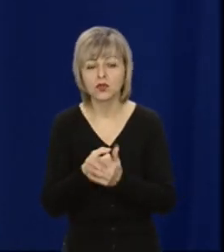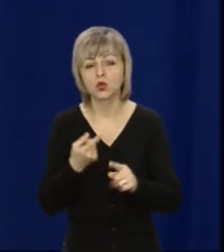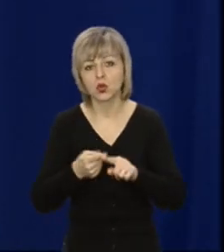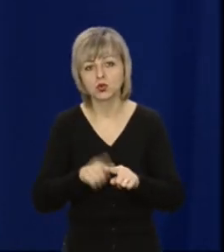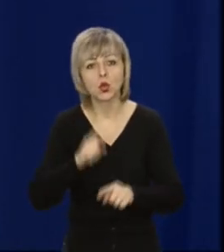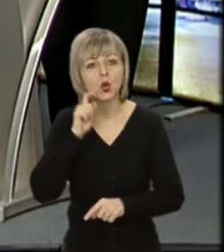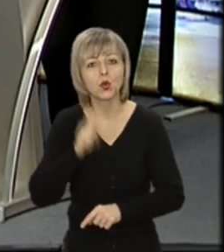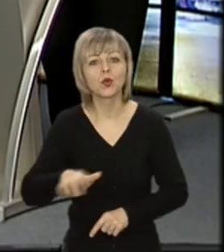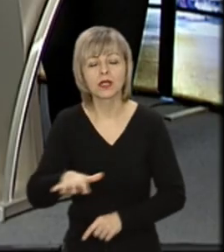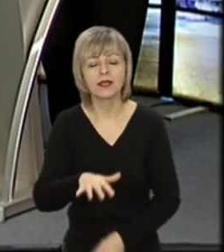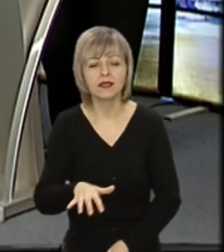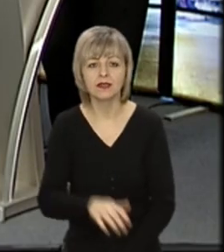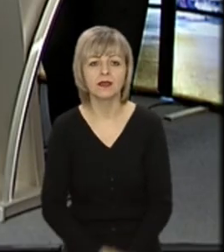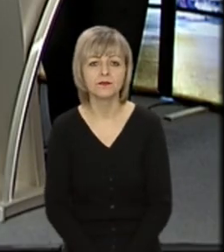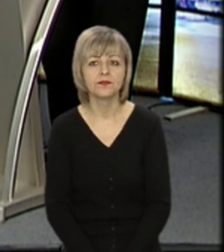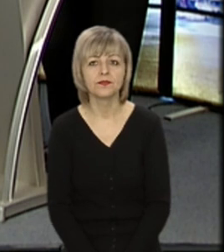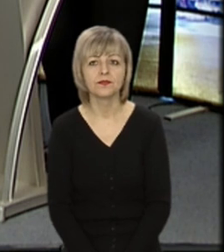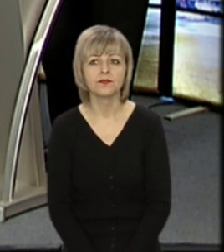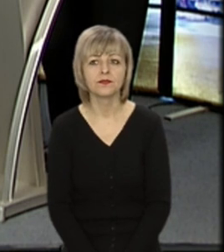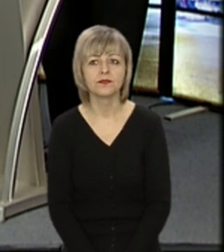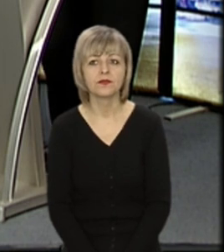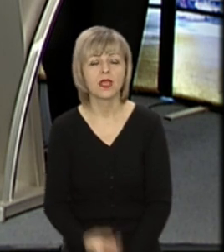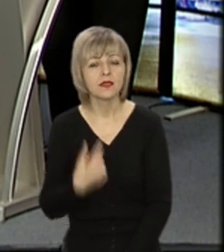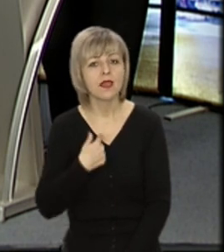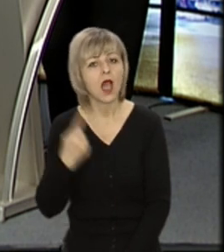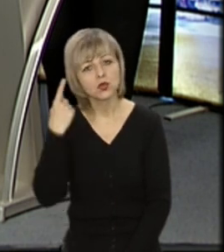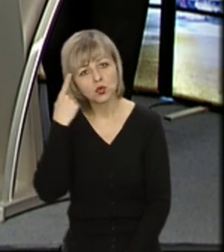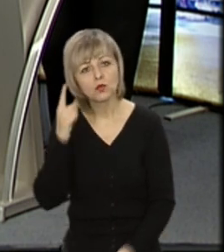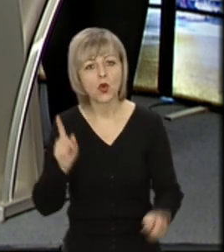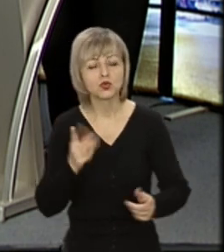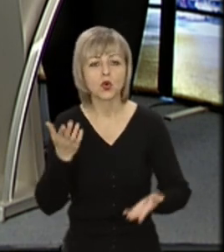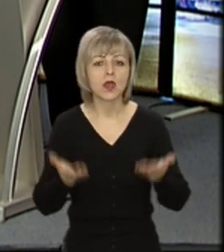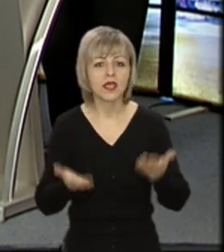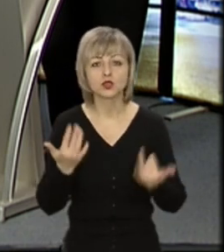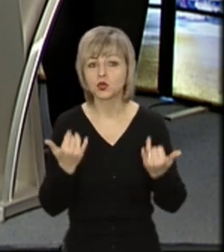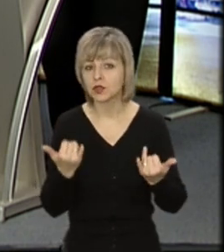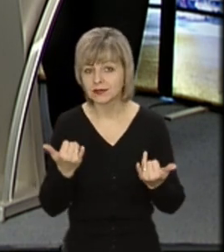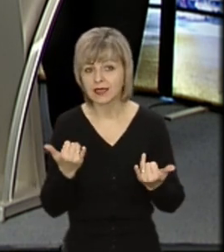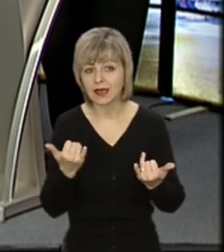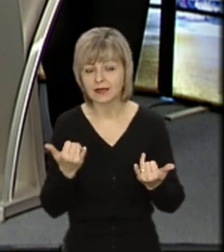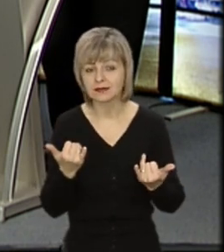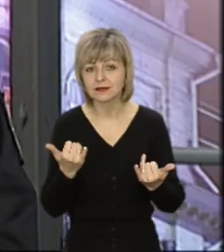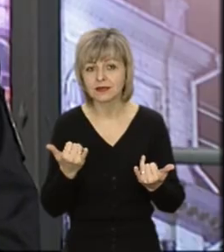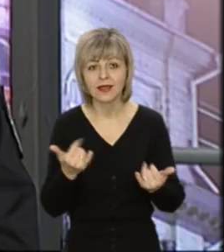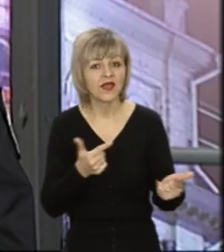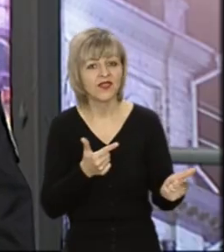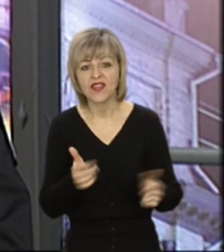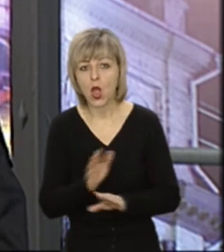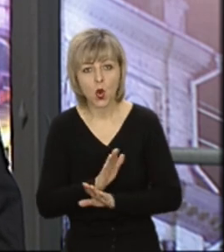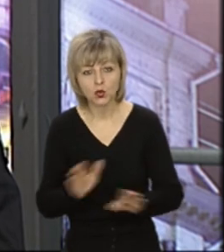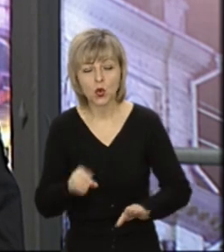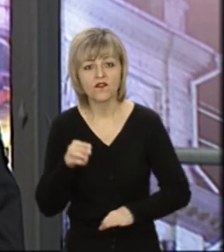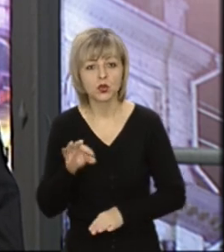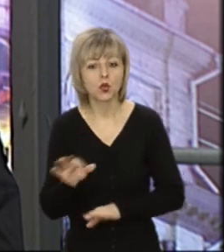українці? Можливо, спочитимо із вас. Я думаю, що якщо зараз навіть на даному етапі і не готові, то, я